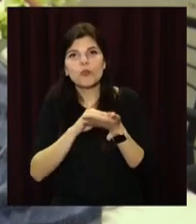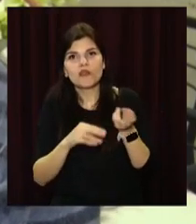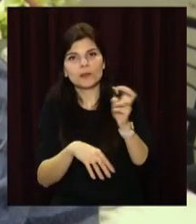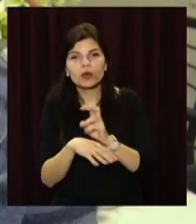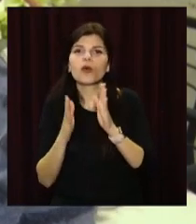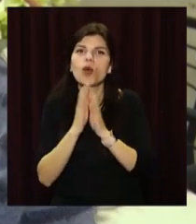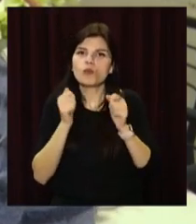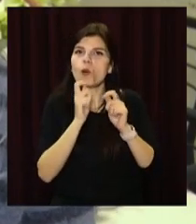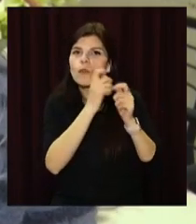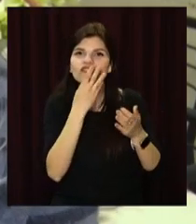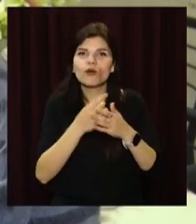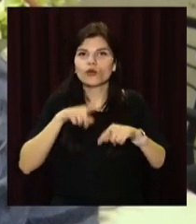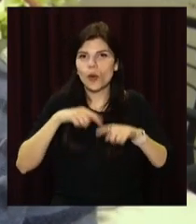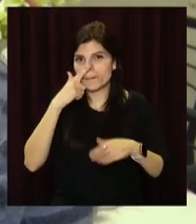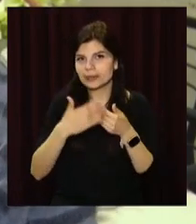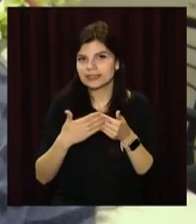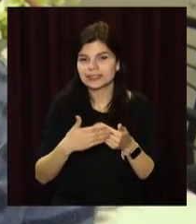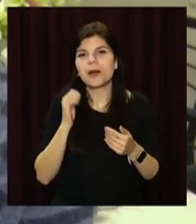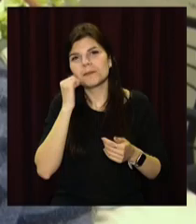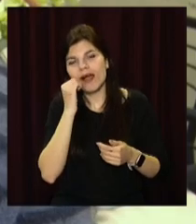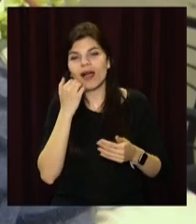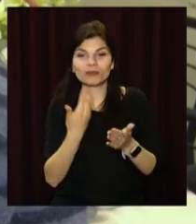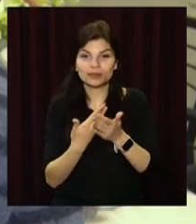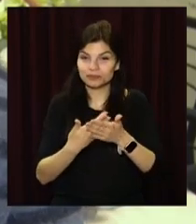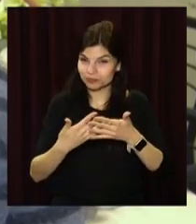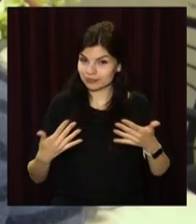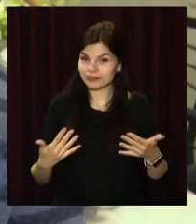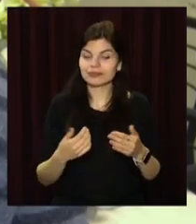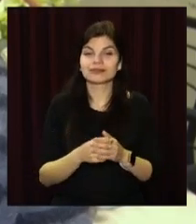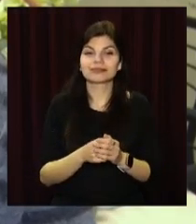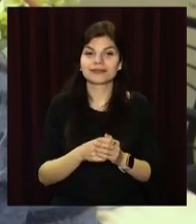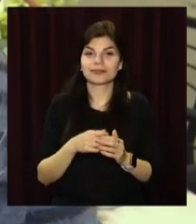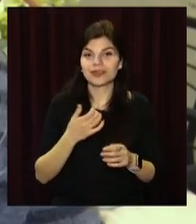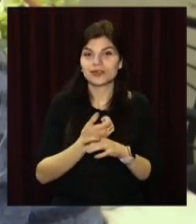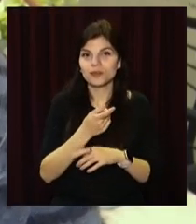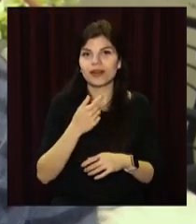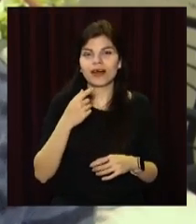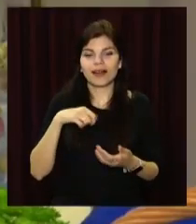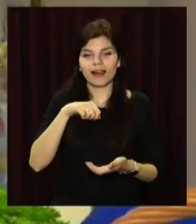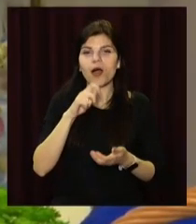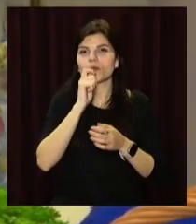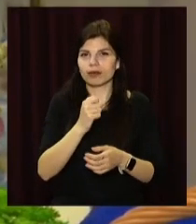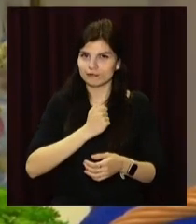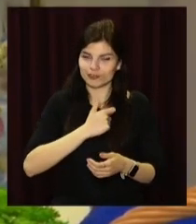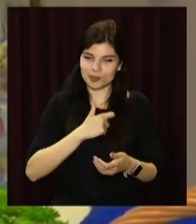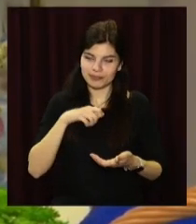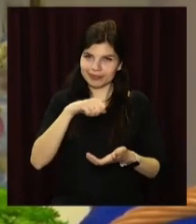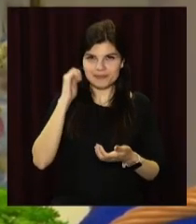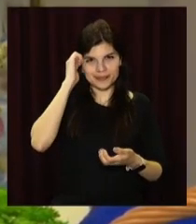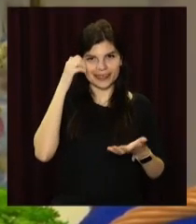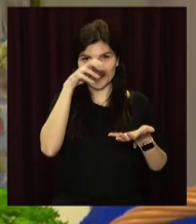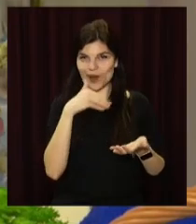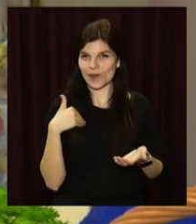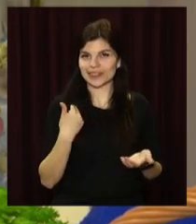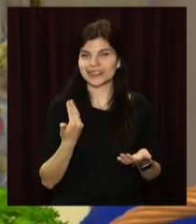роблять на подарунок своїм близьким і родним – бабушкам, дедушкам, сістрам, подружкам. Оздобити великодній